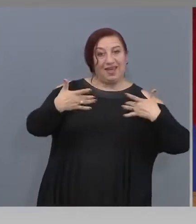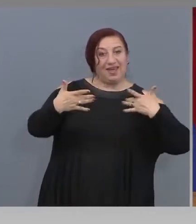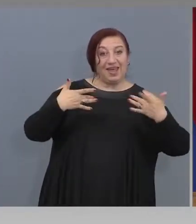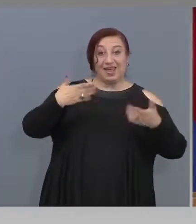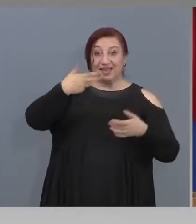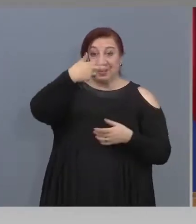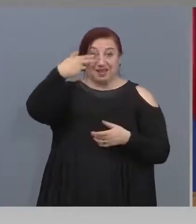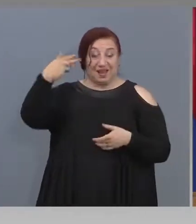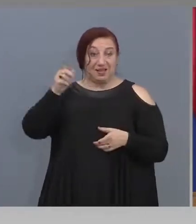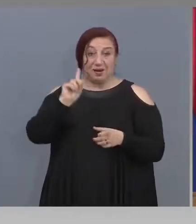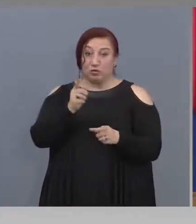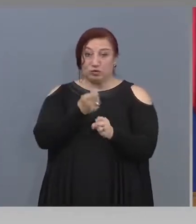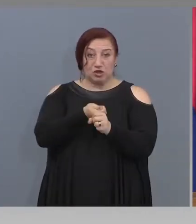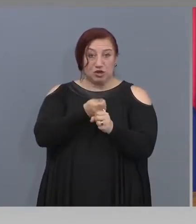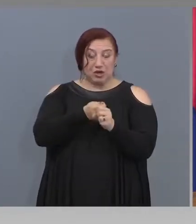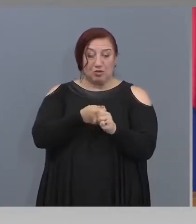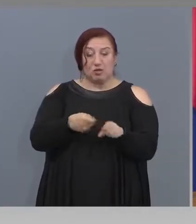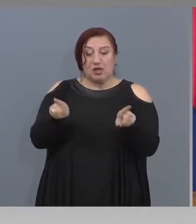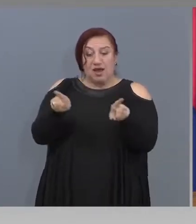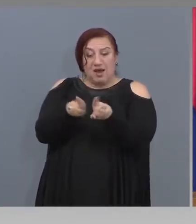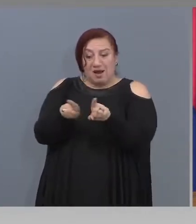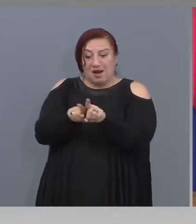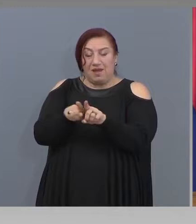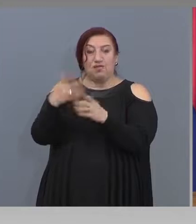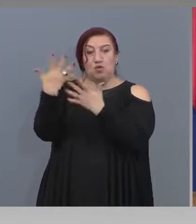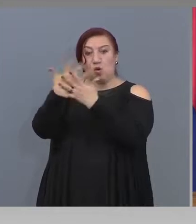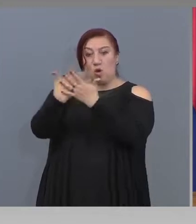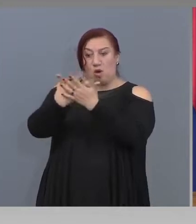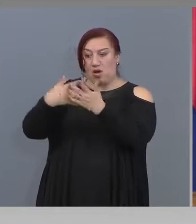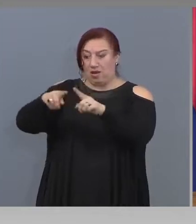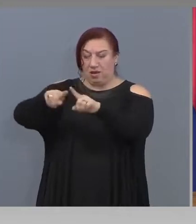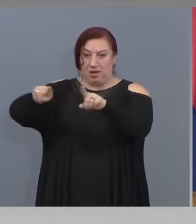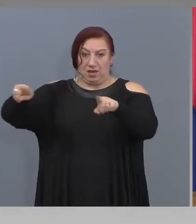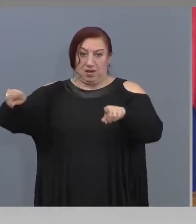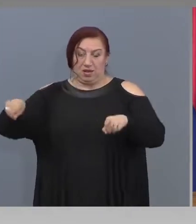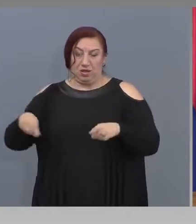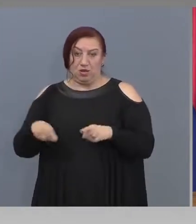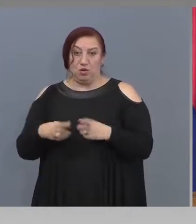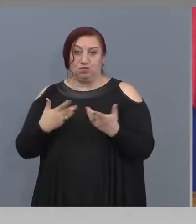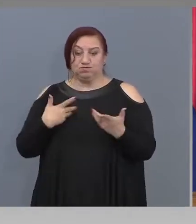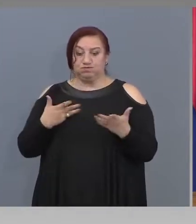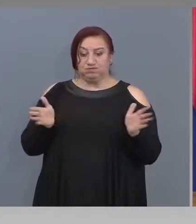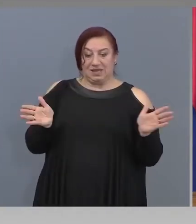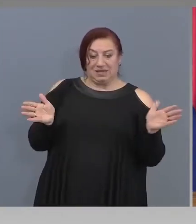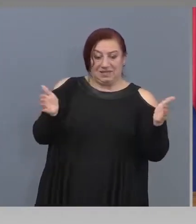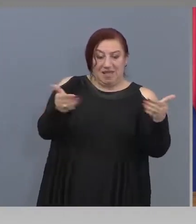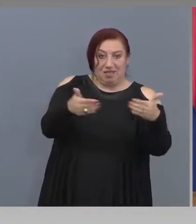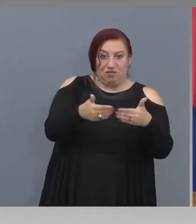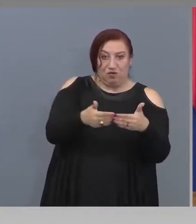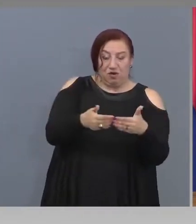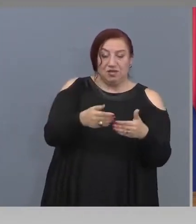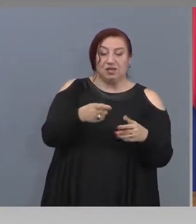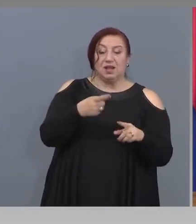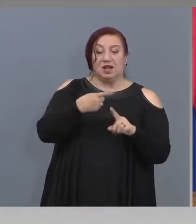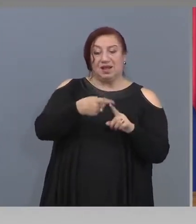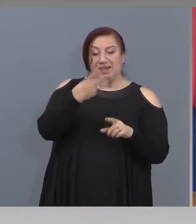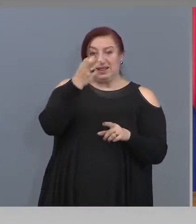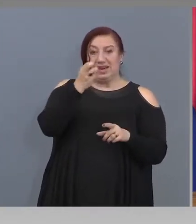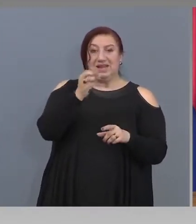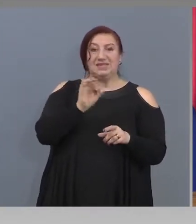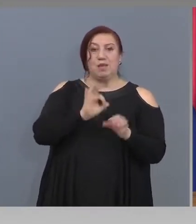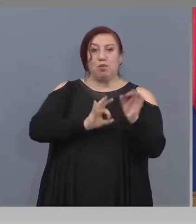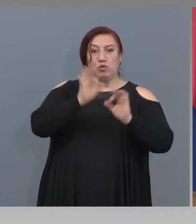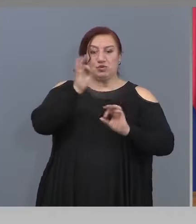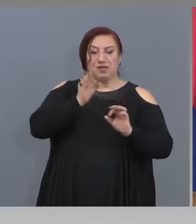по същите правила, по които ще работят и киносалоните, да са назатворено, с 30% от капацитета си? Музеите, какви